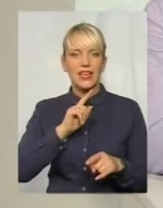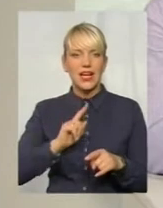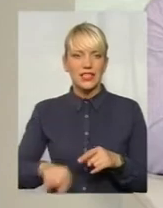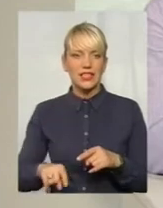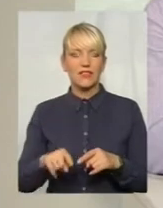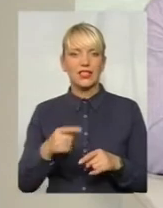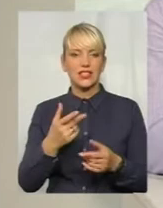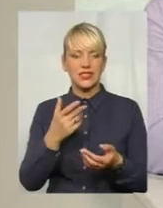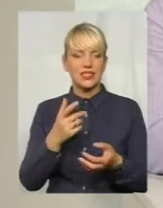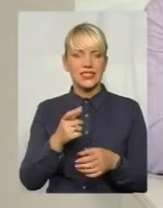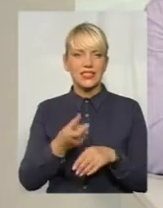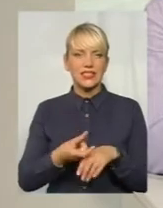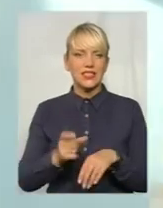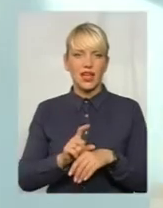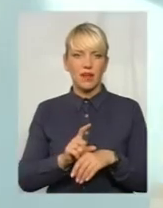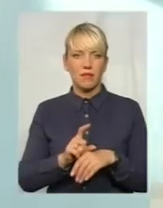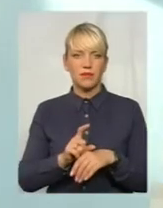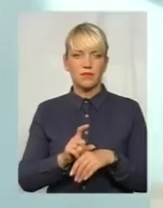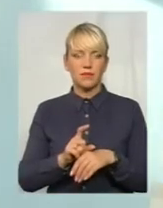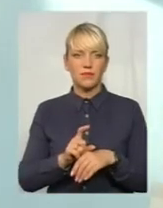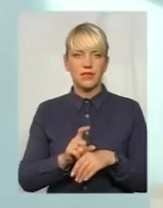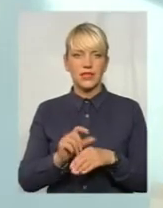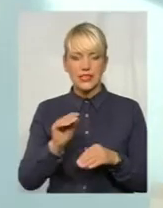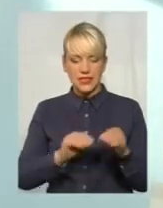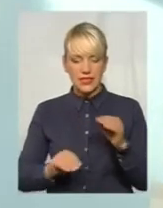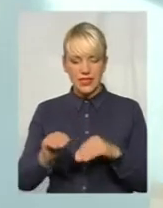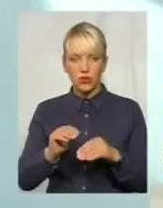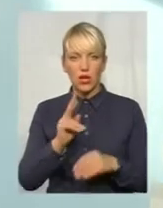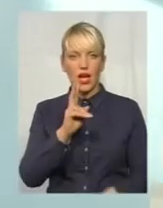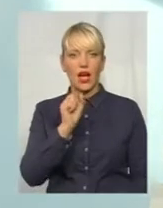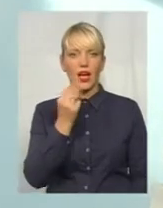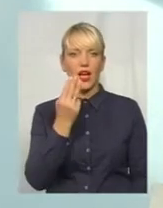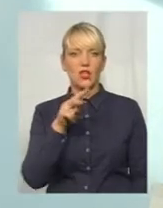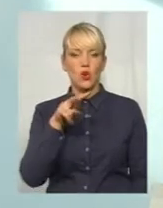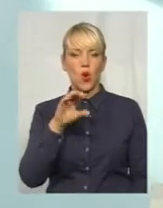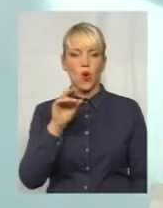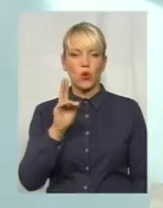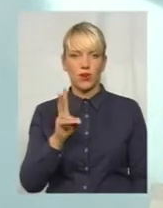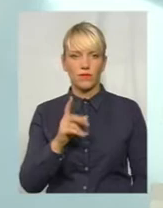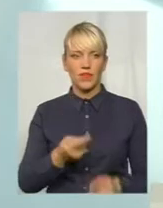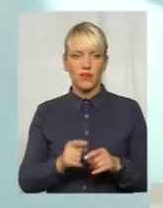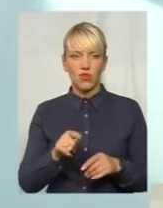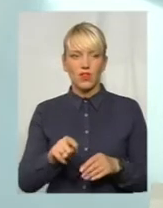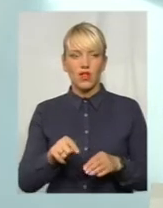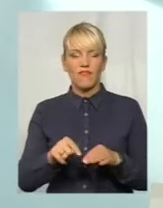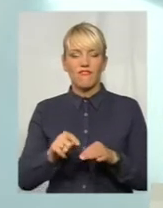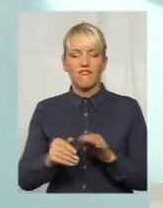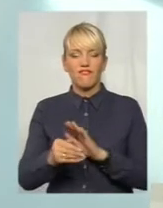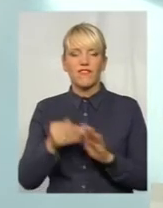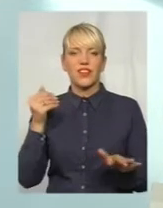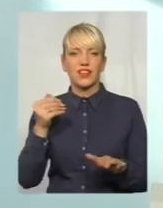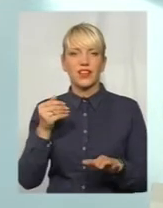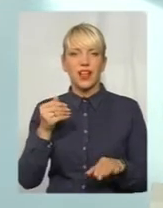вакцині є саме складова кашлюку. Вона і викликає більше всього реакції і більше